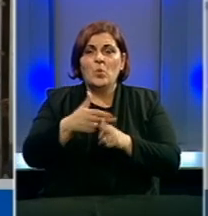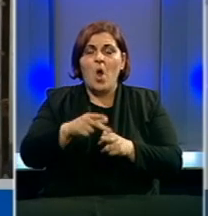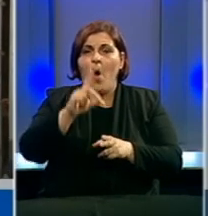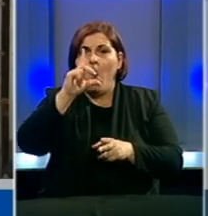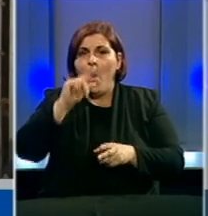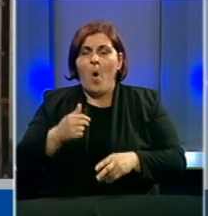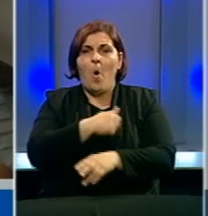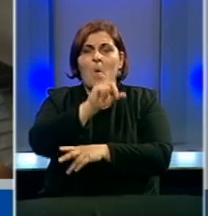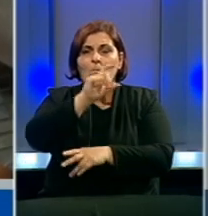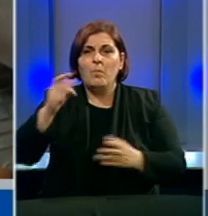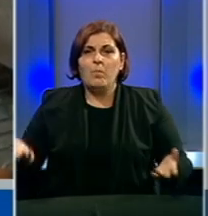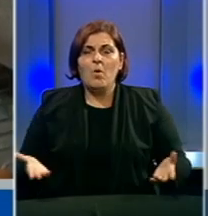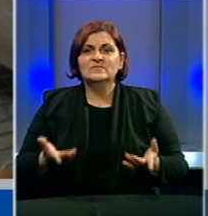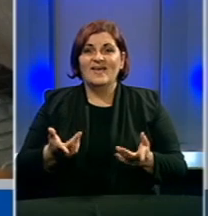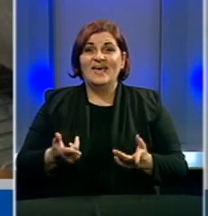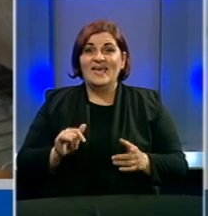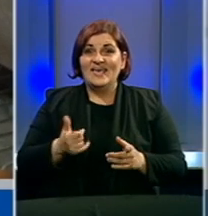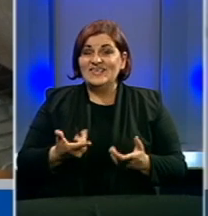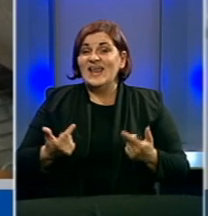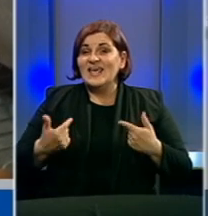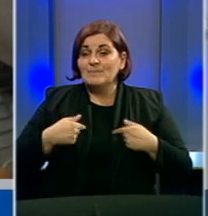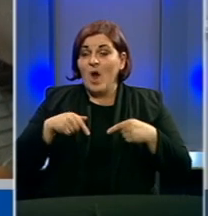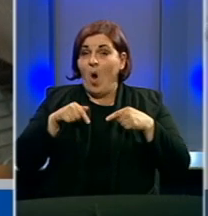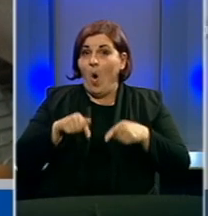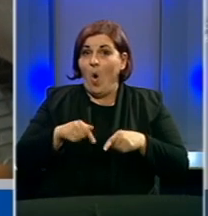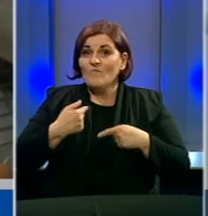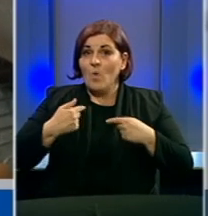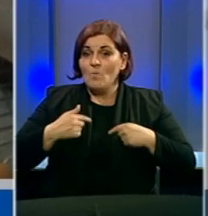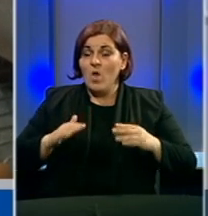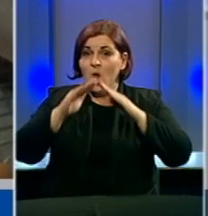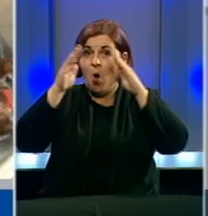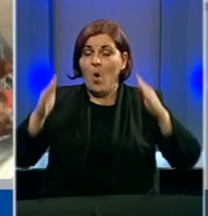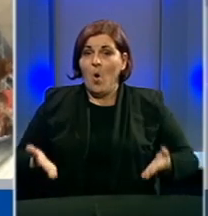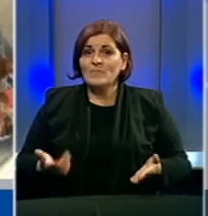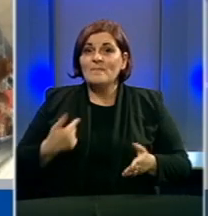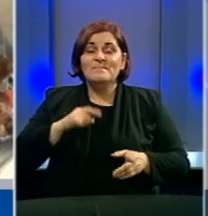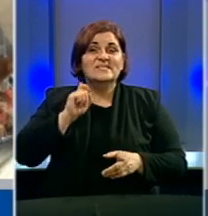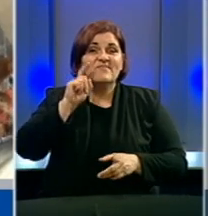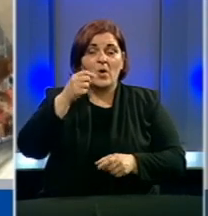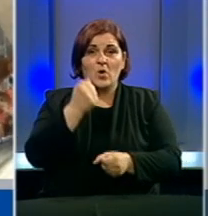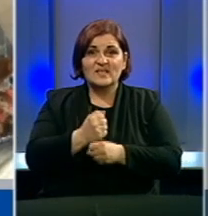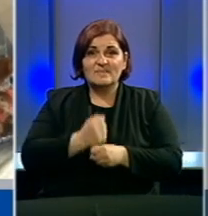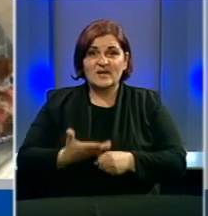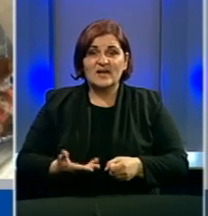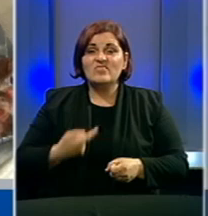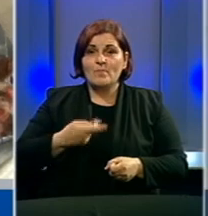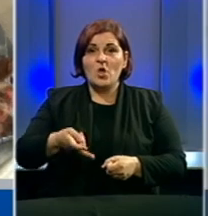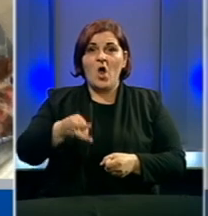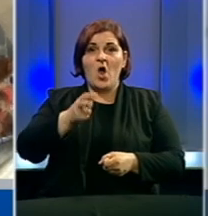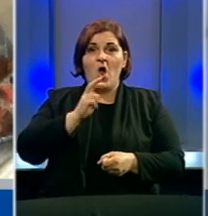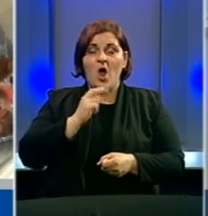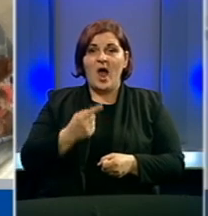oftino i bolnice i to sve, jer ipak su ovo moji objekte ovdje s kojima mi svakodnevno radimo. Dobio sam odgovor